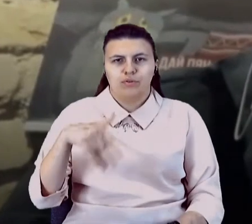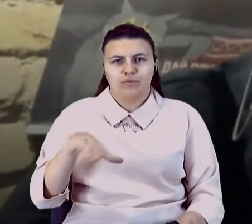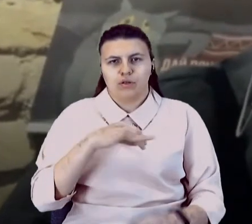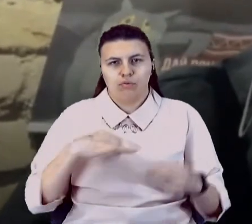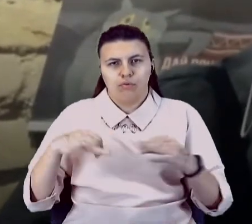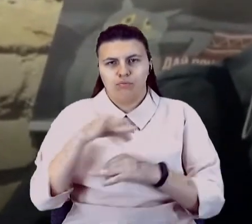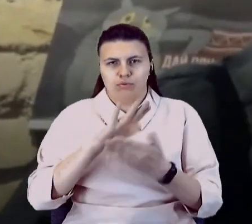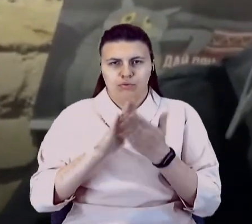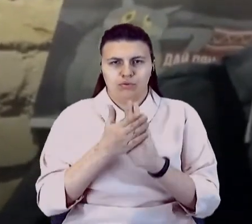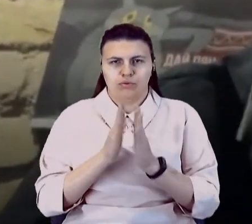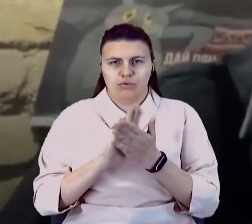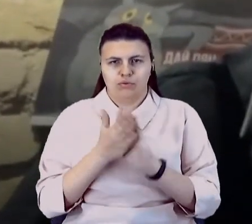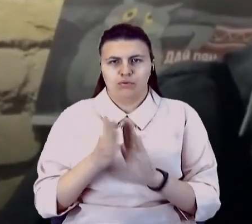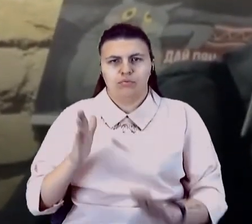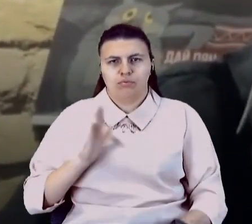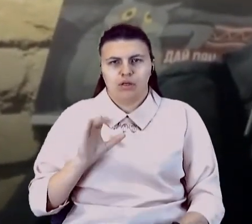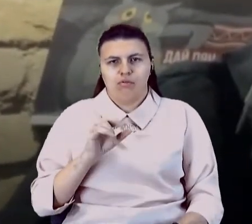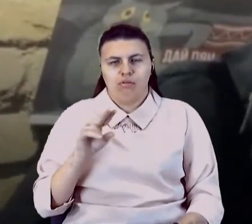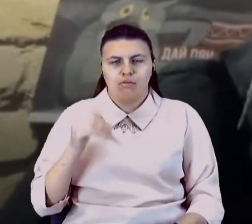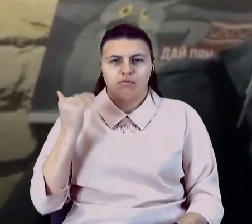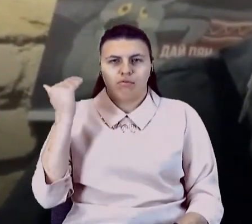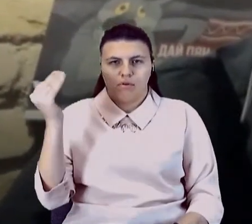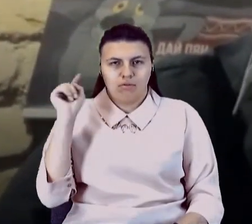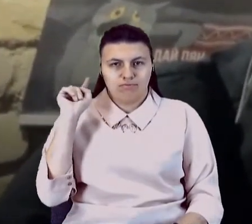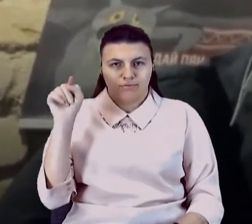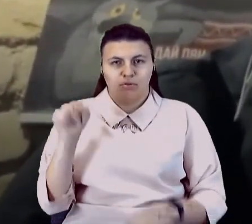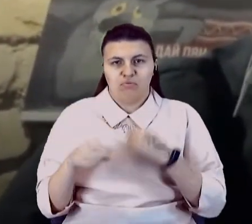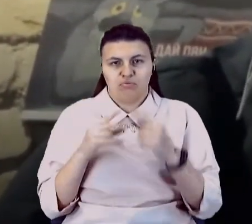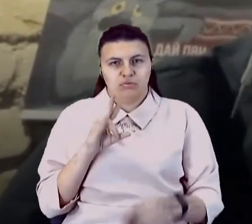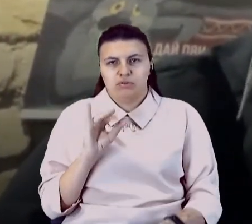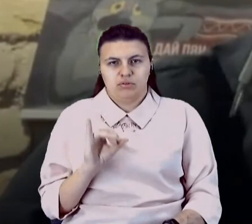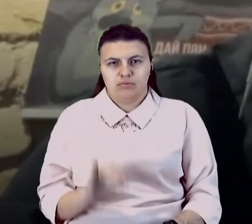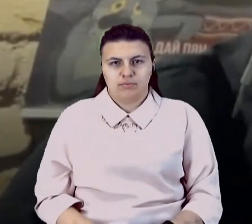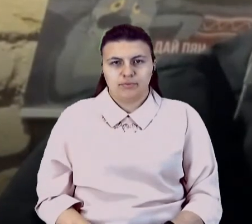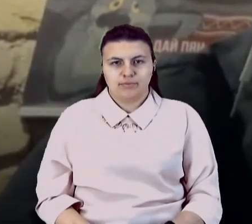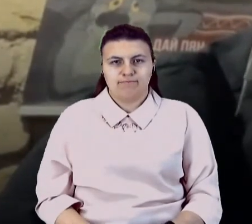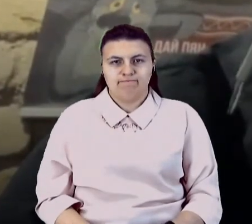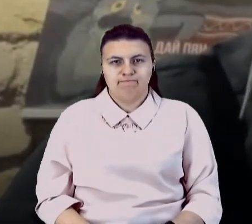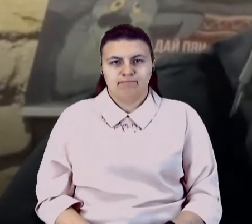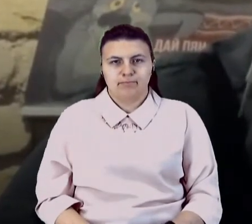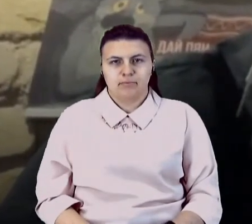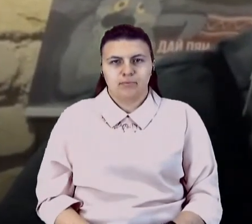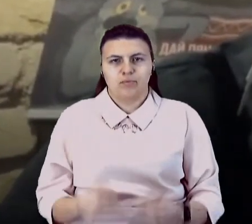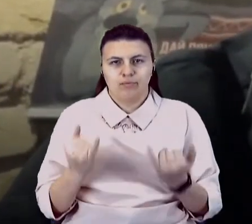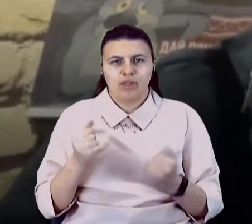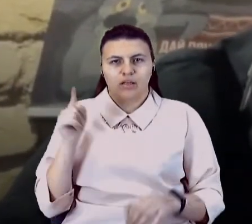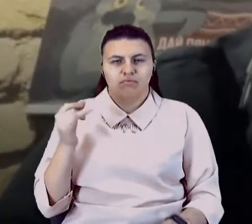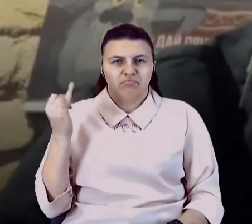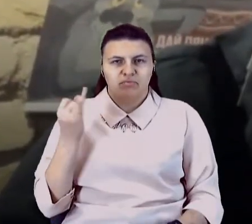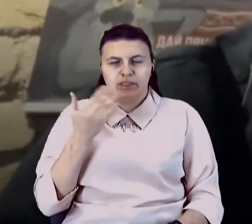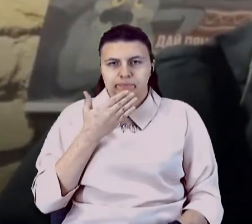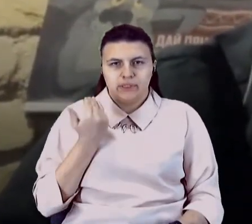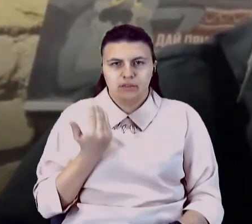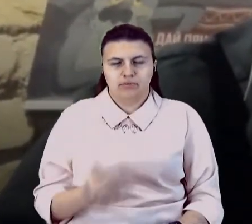але та сторона стверджує, що ні. Це зараз не в їхніх інтересах. Як кажуть